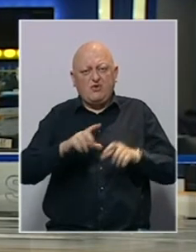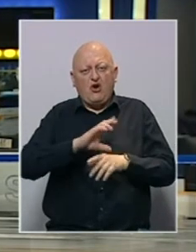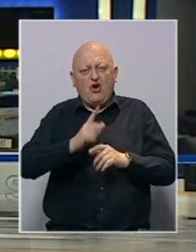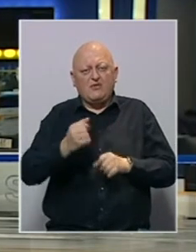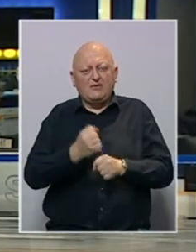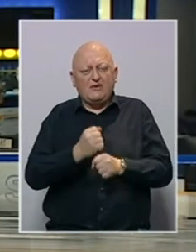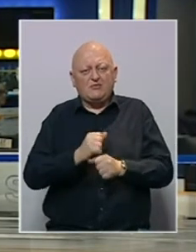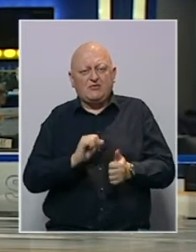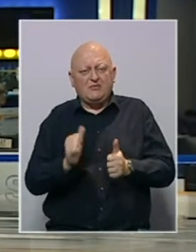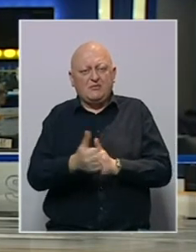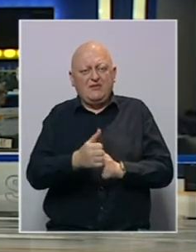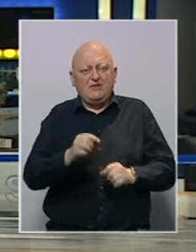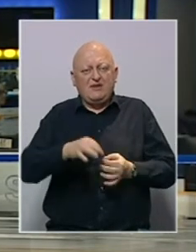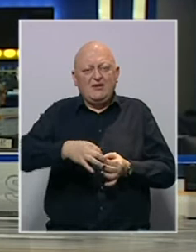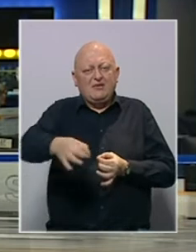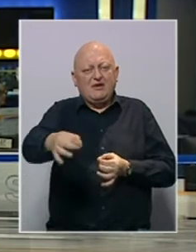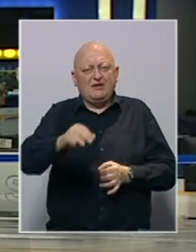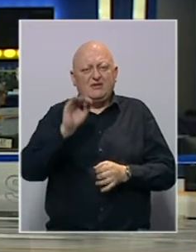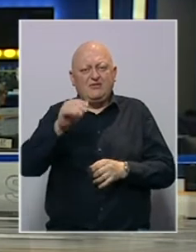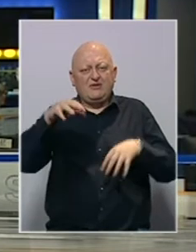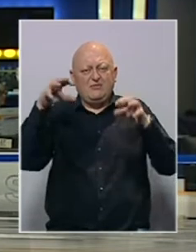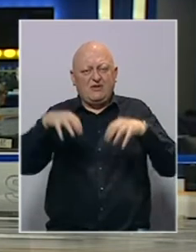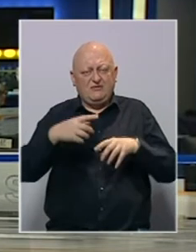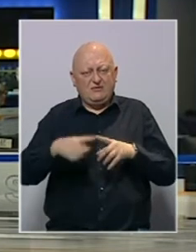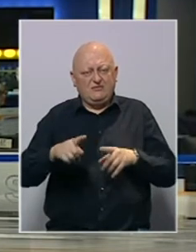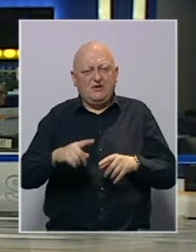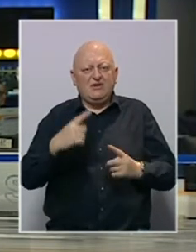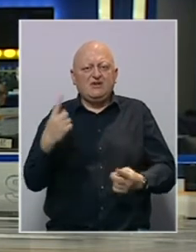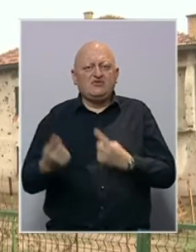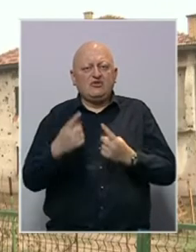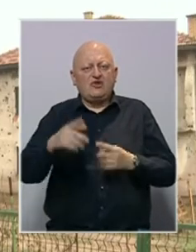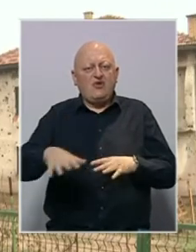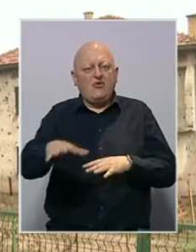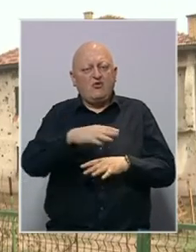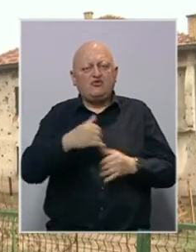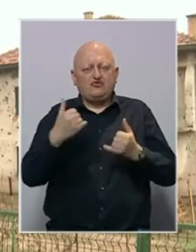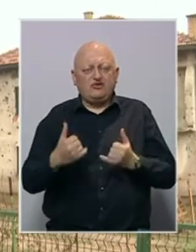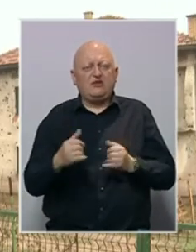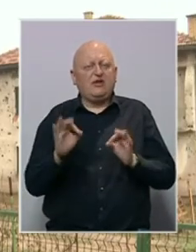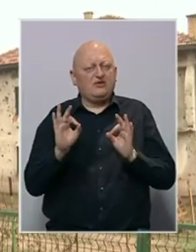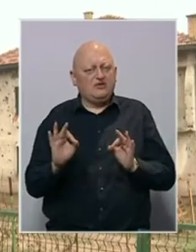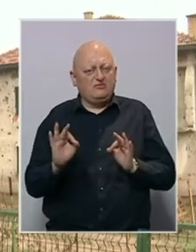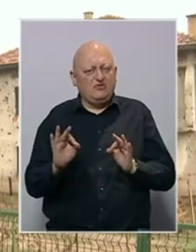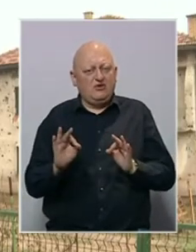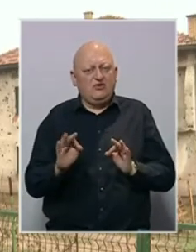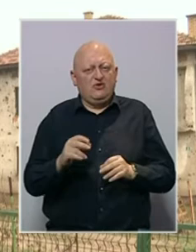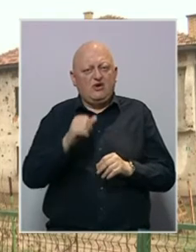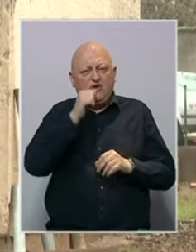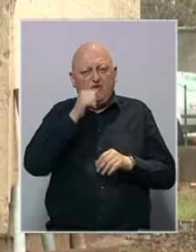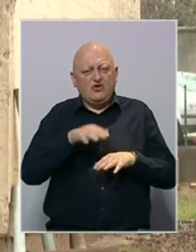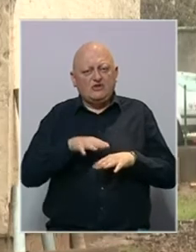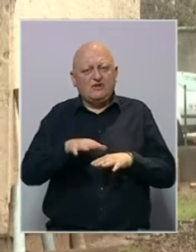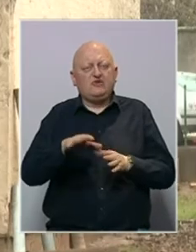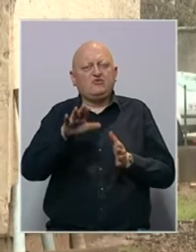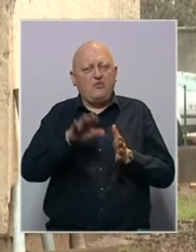da odmah poduzmu preventivne mjere od najavljenih padavina. Situacija na ovom području danas stabilna, a